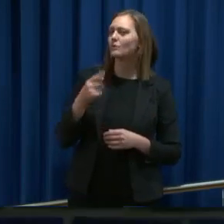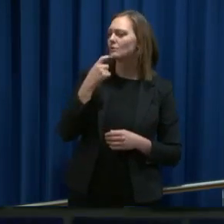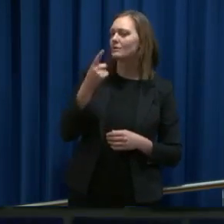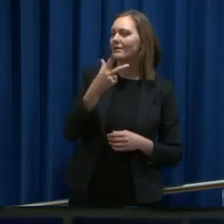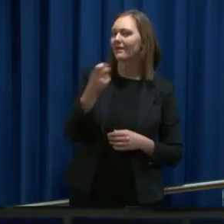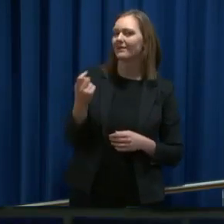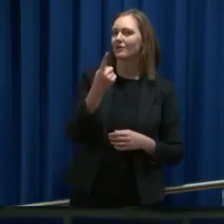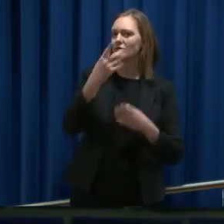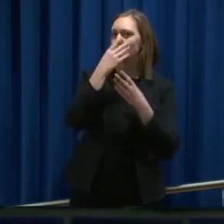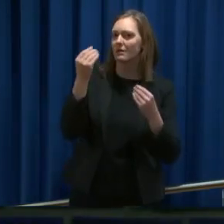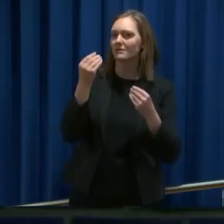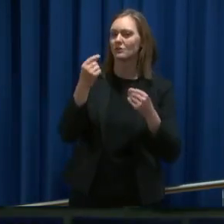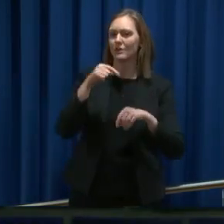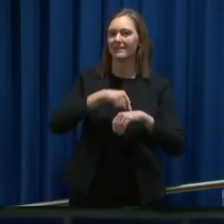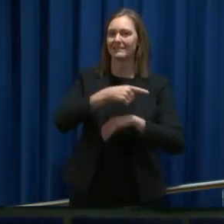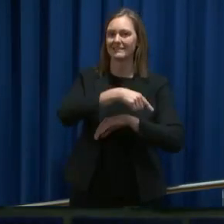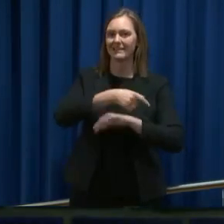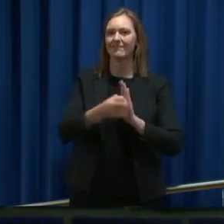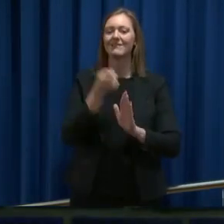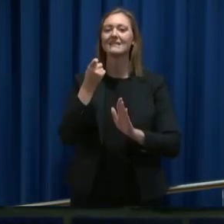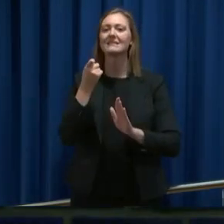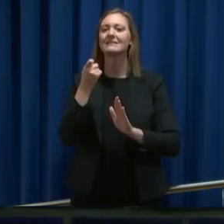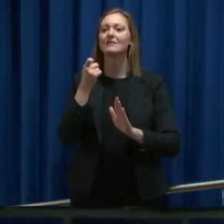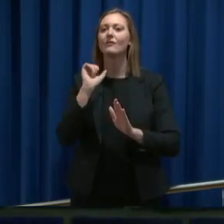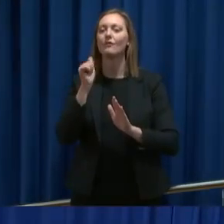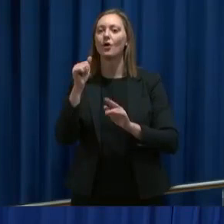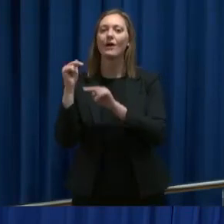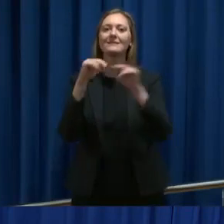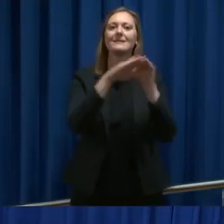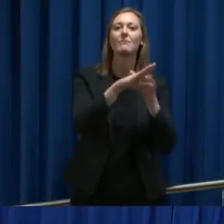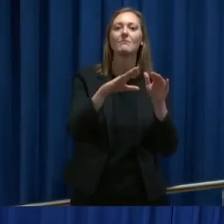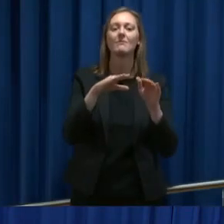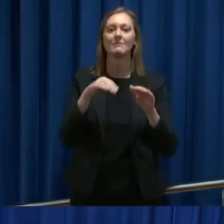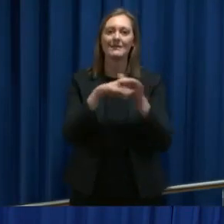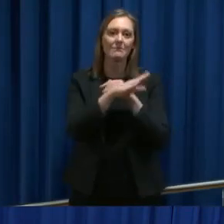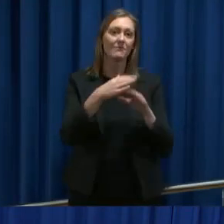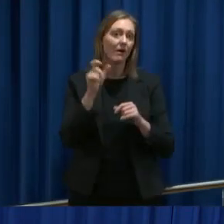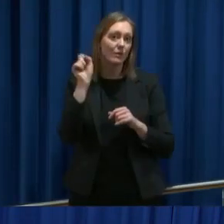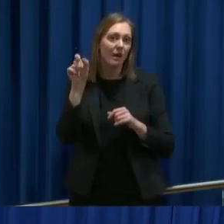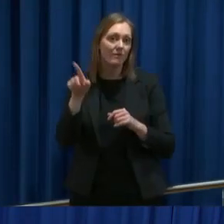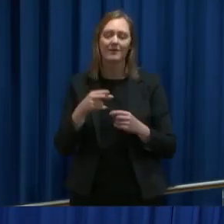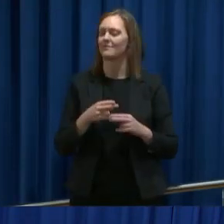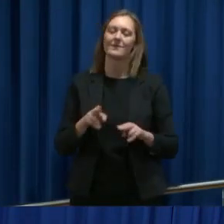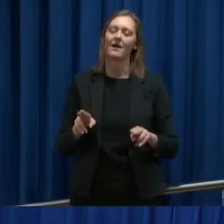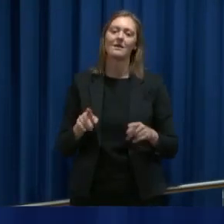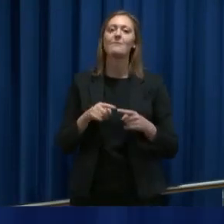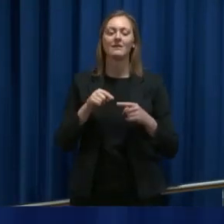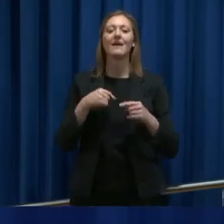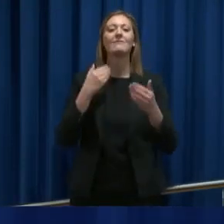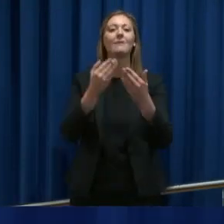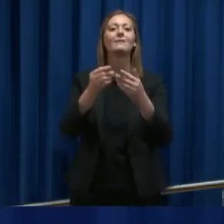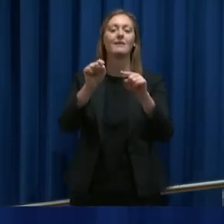mars er en slags deadline for nordmenn i utlandet å komme seg hjem? Nei, men det er til da vi nå har